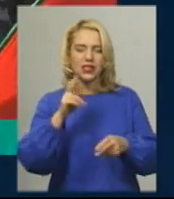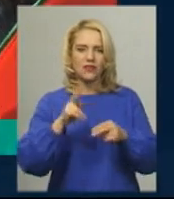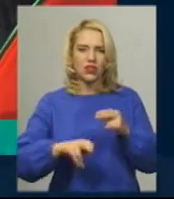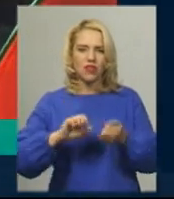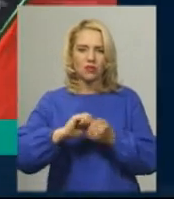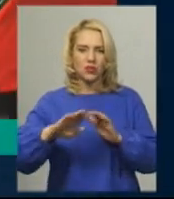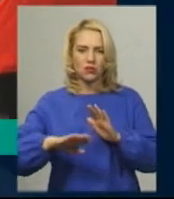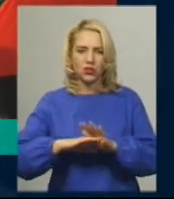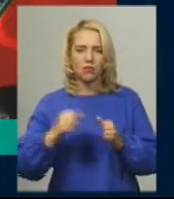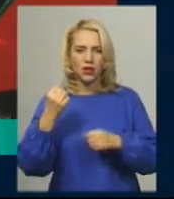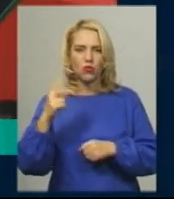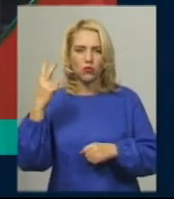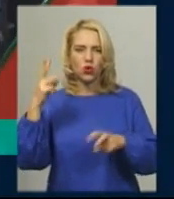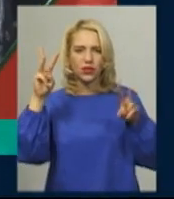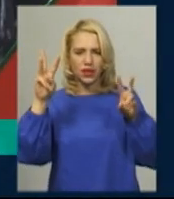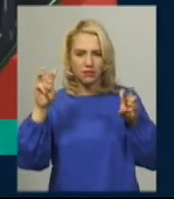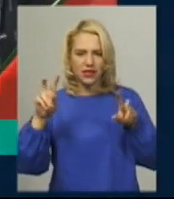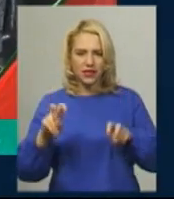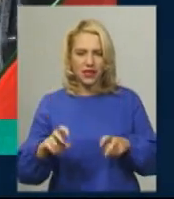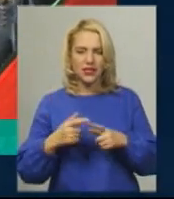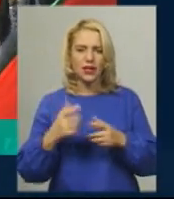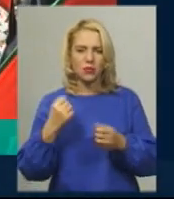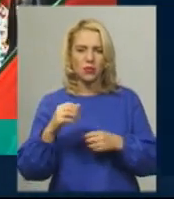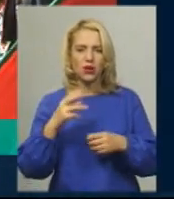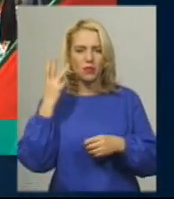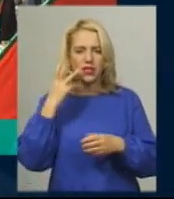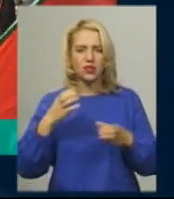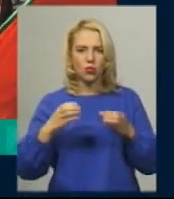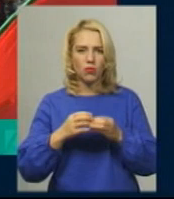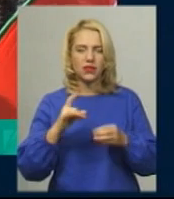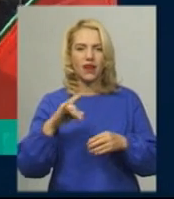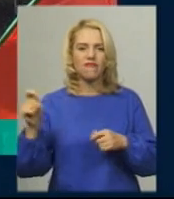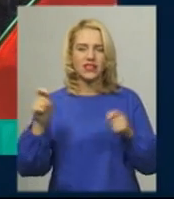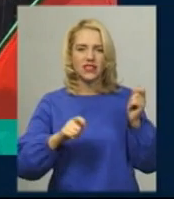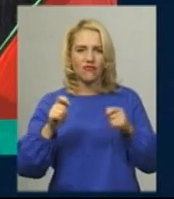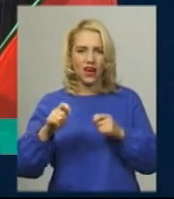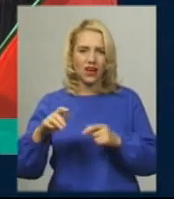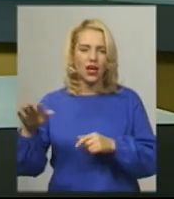Перемогу у трьох номінаціях здобула хменицька команда на фестивалі повітряних зміїв у місті Дніпро.